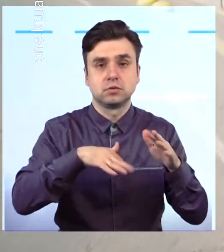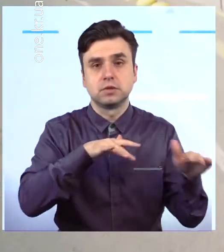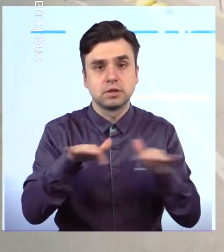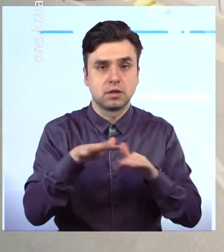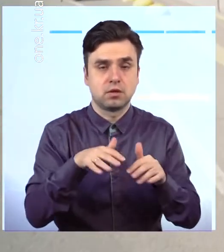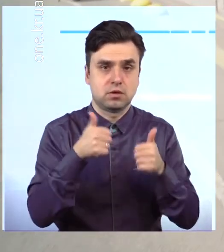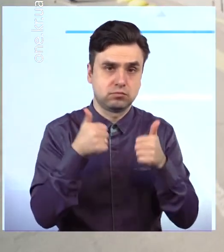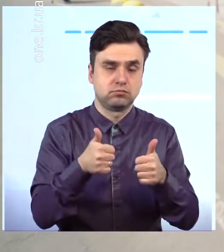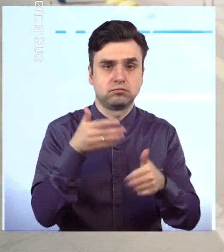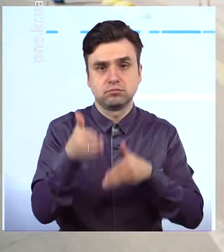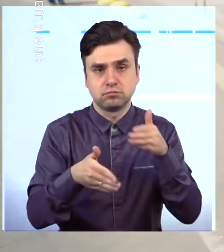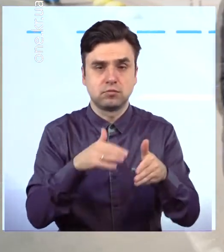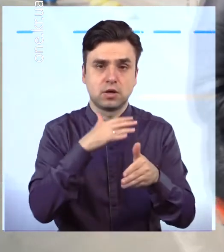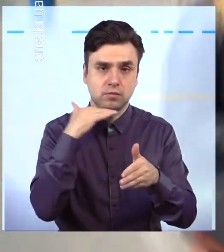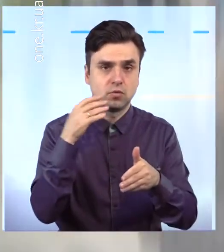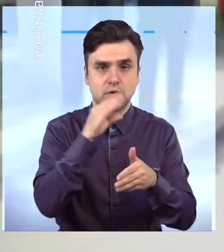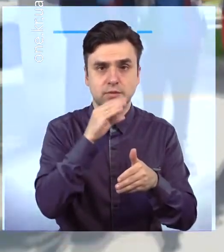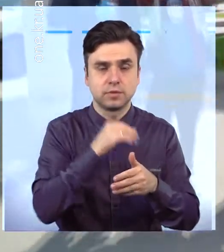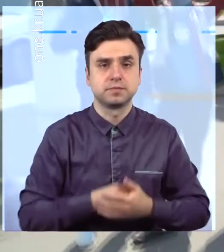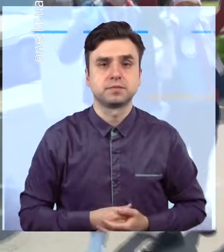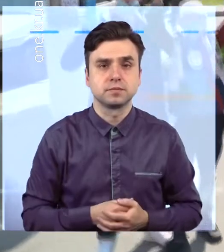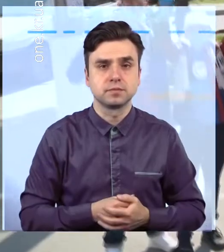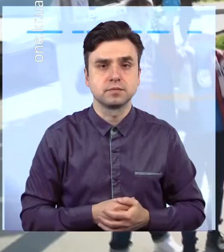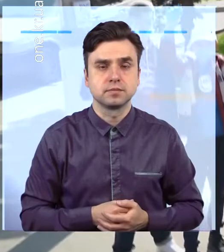екологічної свідомості, якомога більше криворіжців.